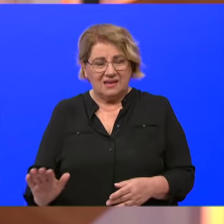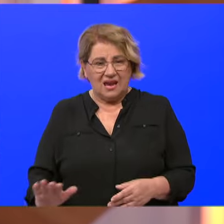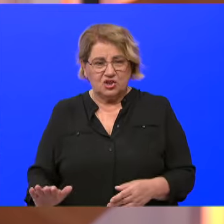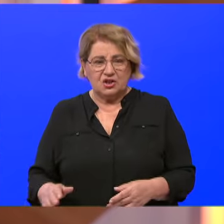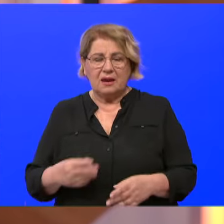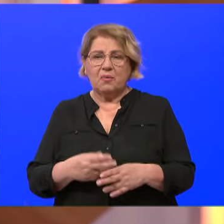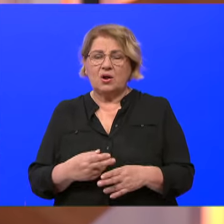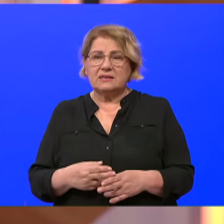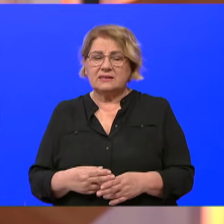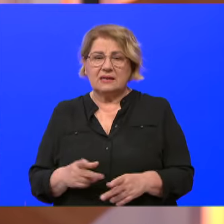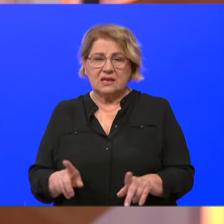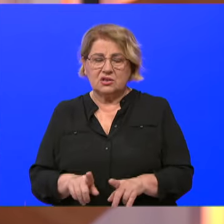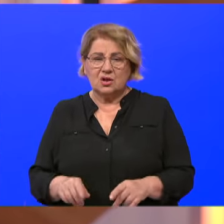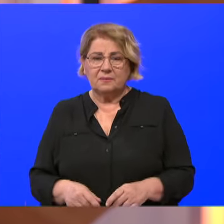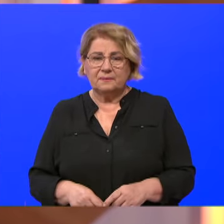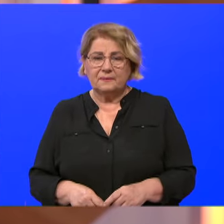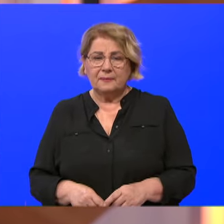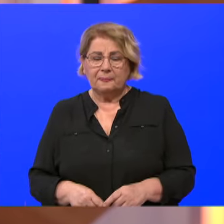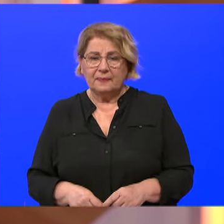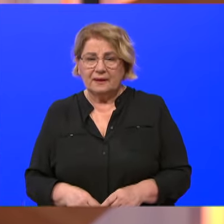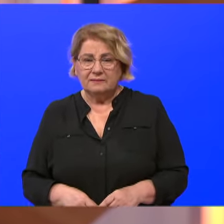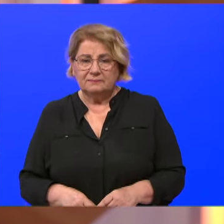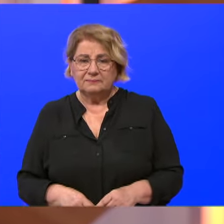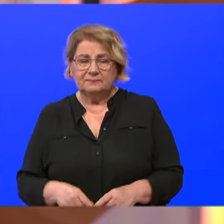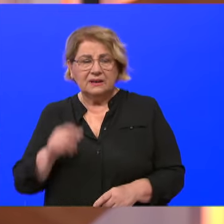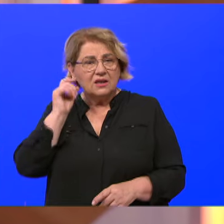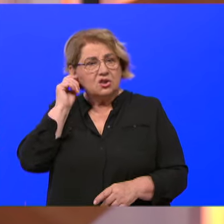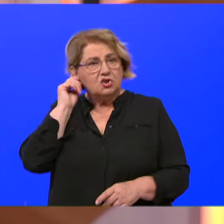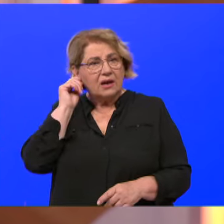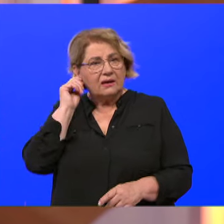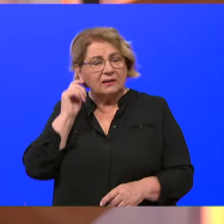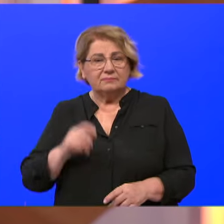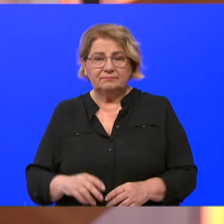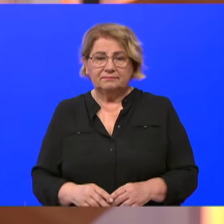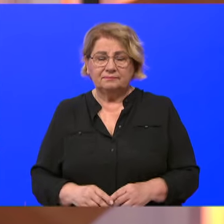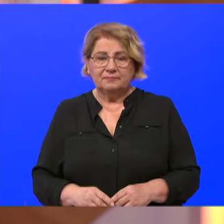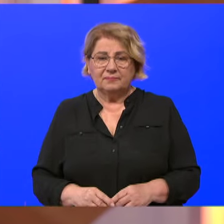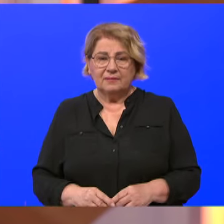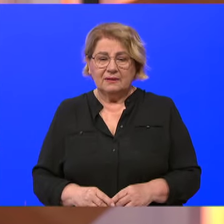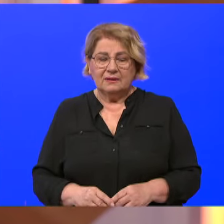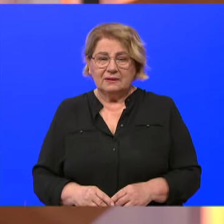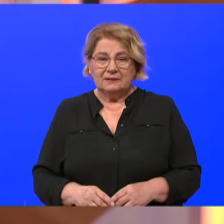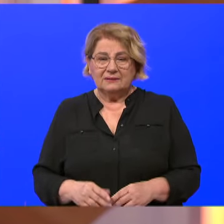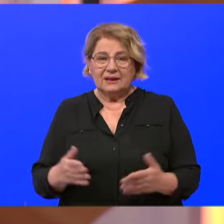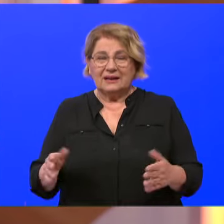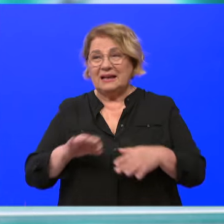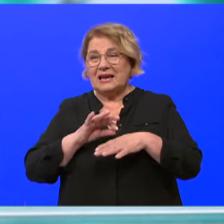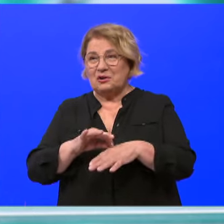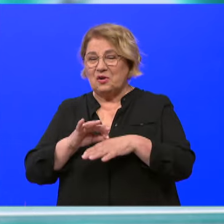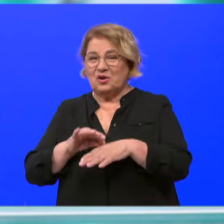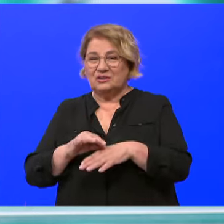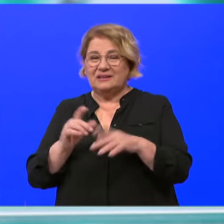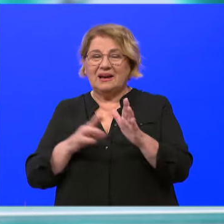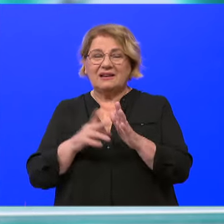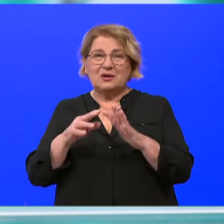pediatrija. I pediatrija. Znači nama, međutim, žene kao žene, mi smo nekako perjanica. Evo, niko će se